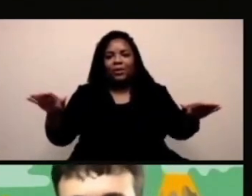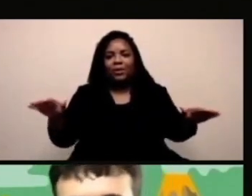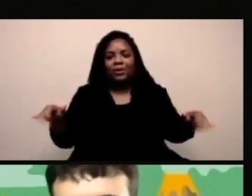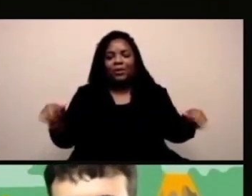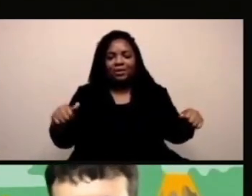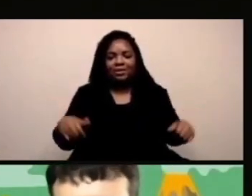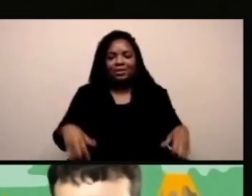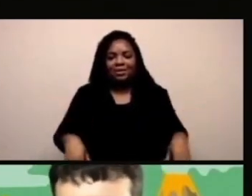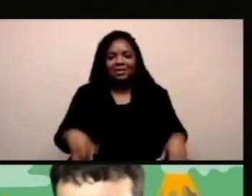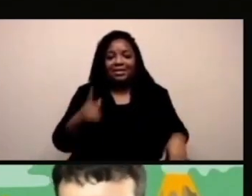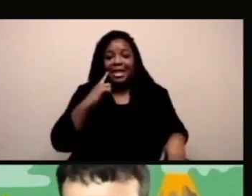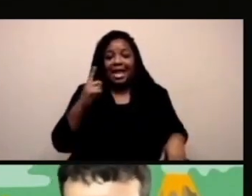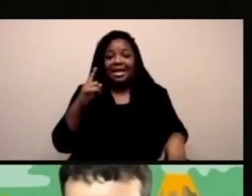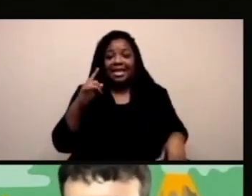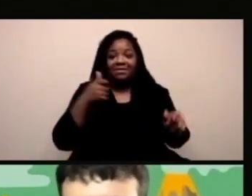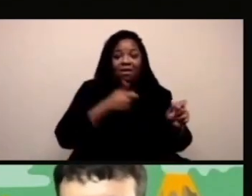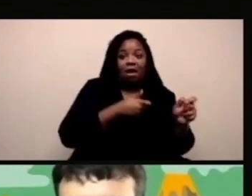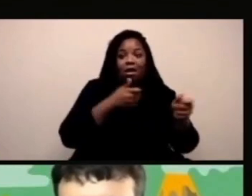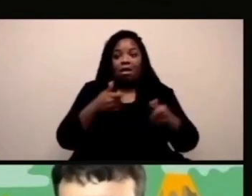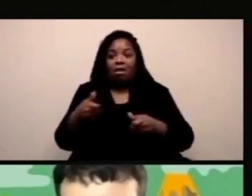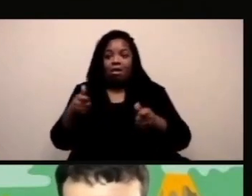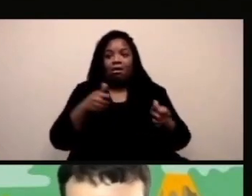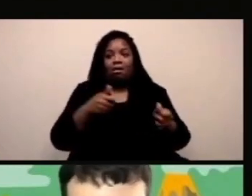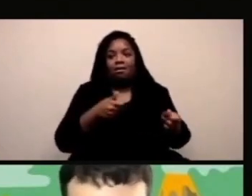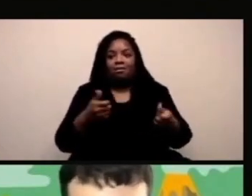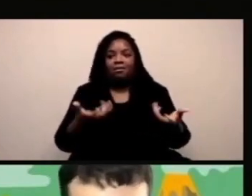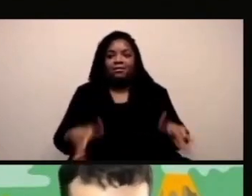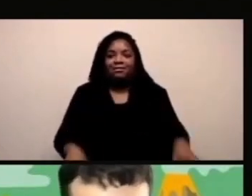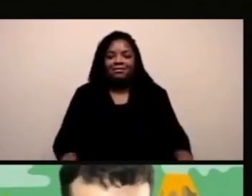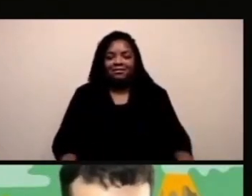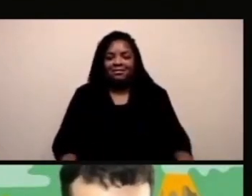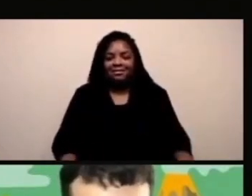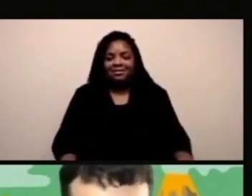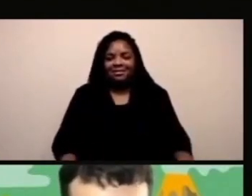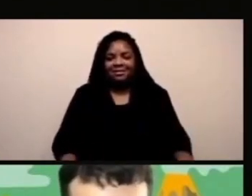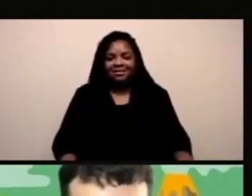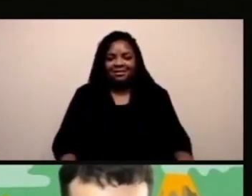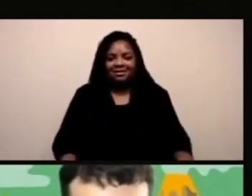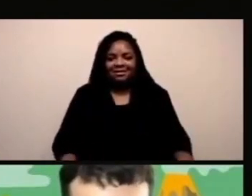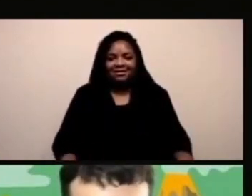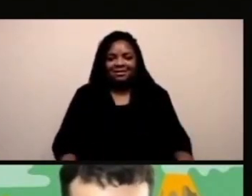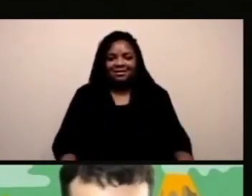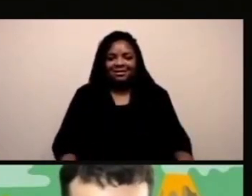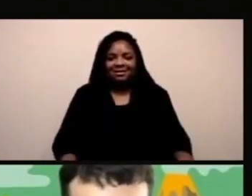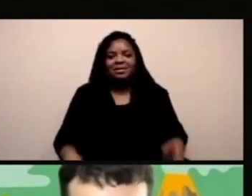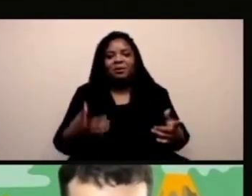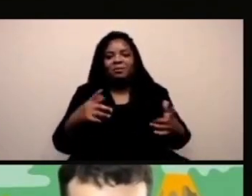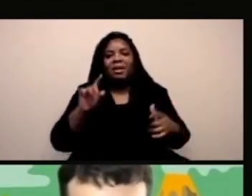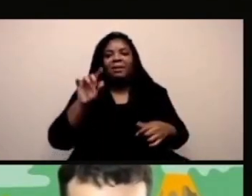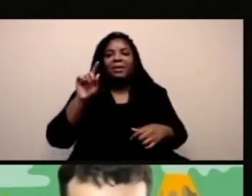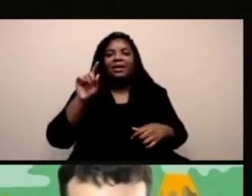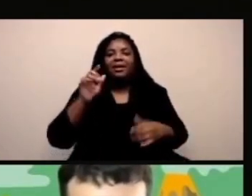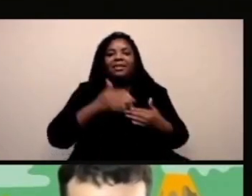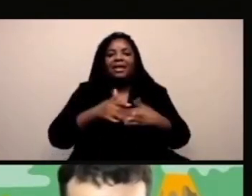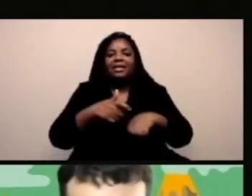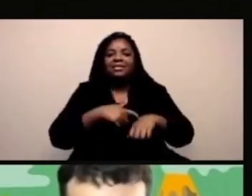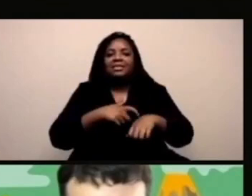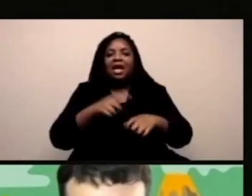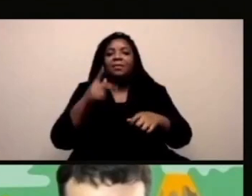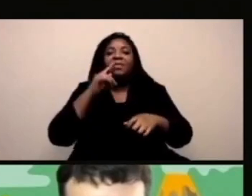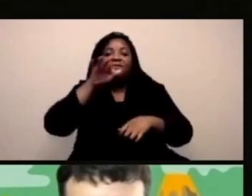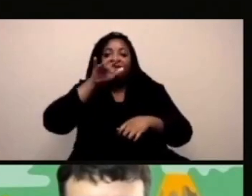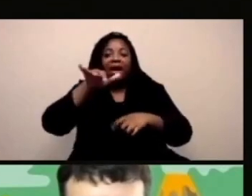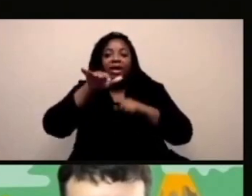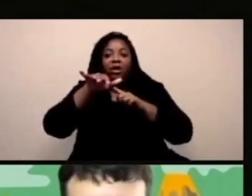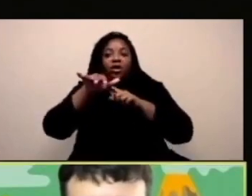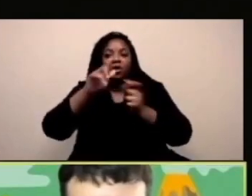quindi il travestimento che che ho messo e quindi il